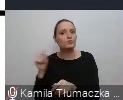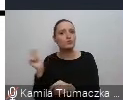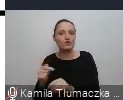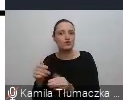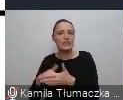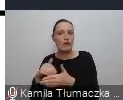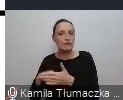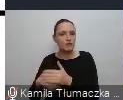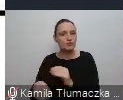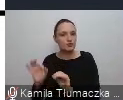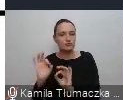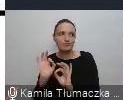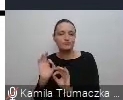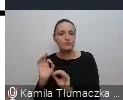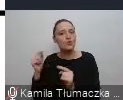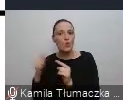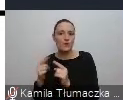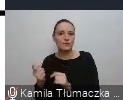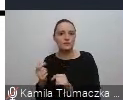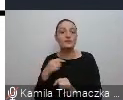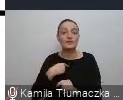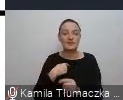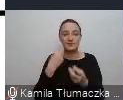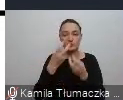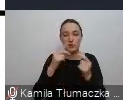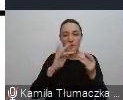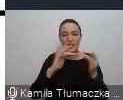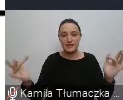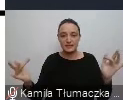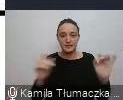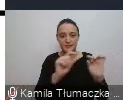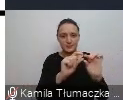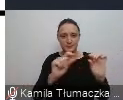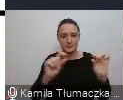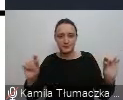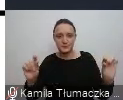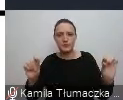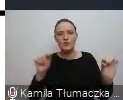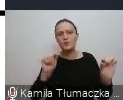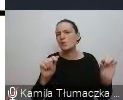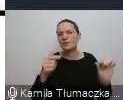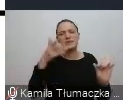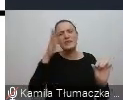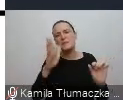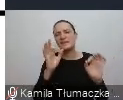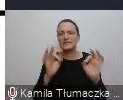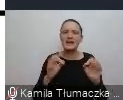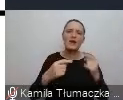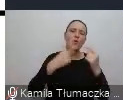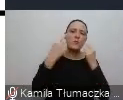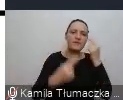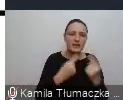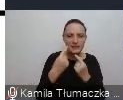zachowywać. Tutaj dla Państwa znalazłam ten na przykład link. Nie będę oczywiście teraz tego omawiać, ale